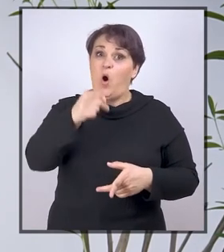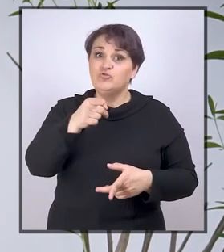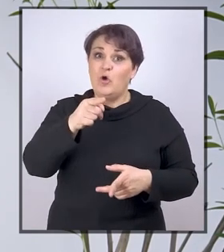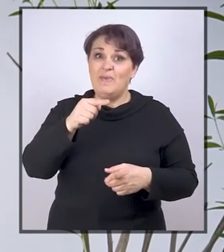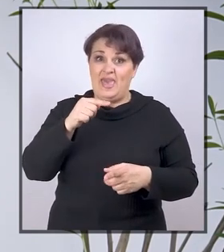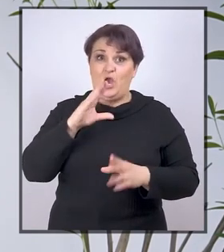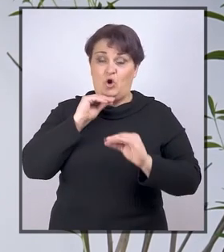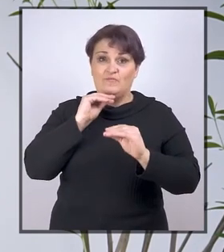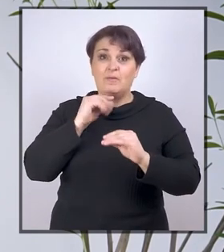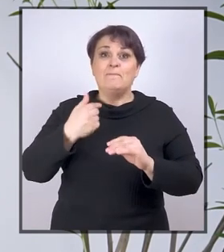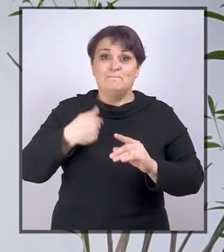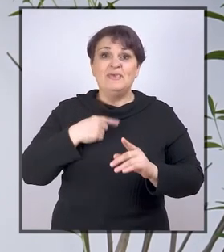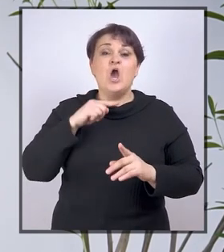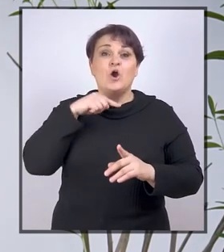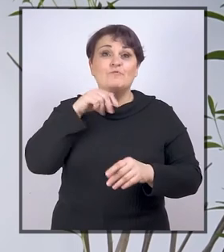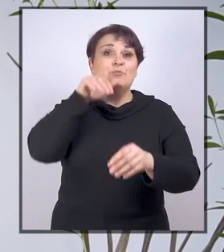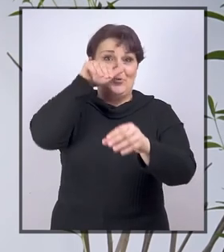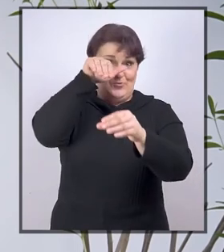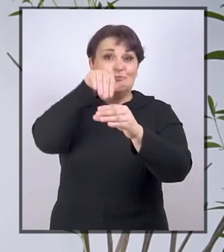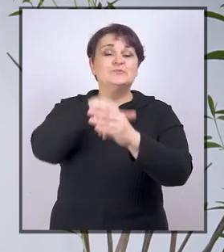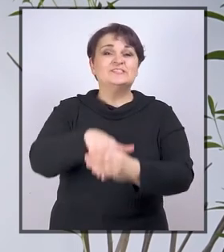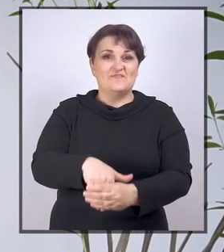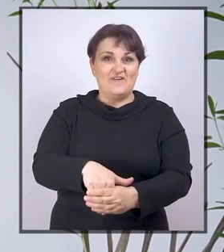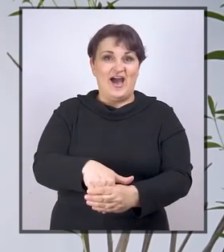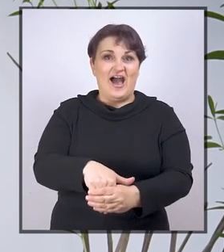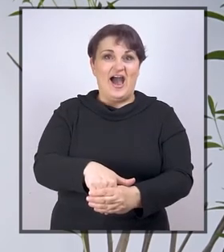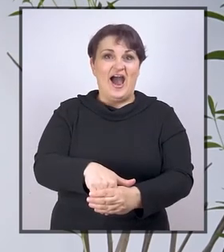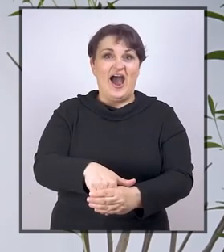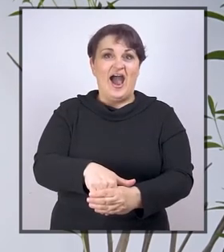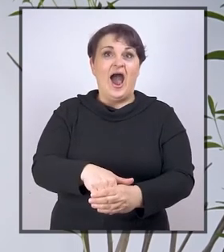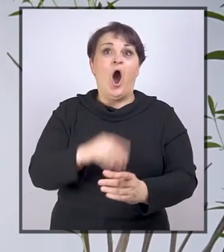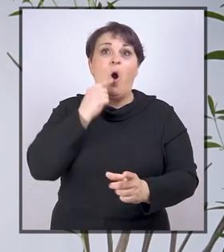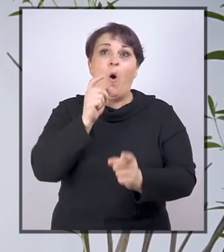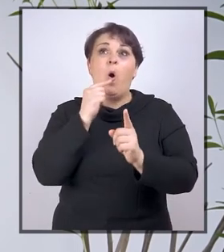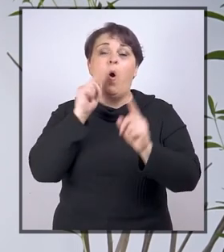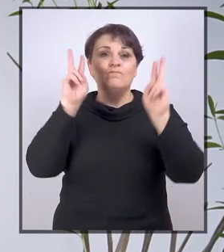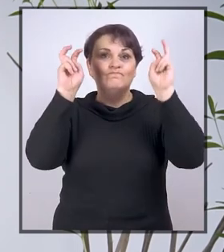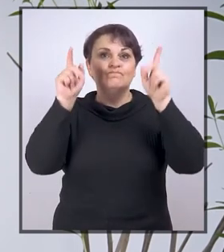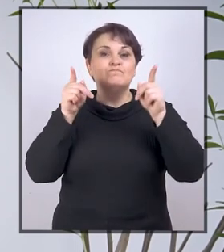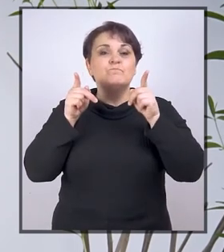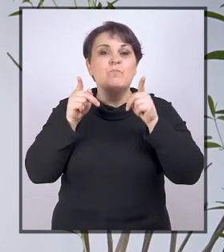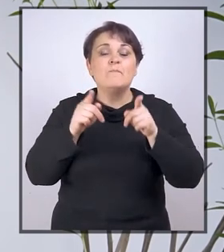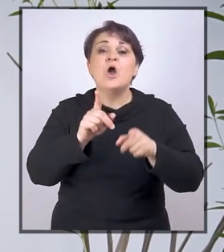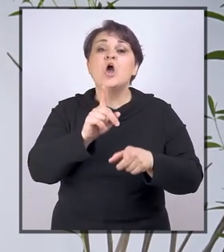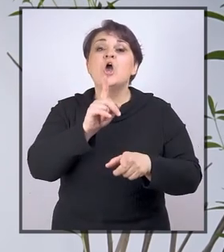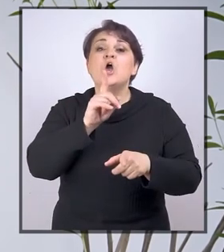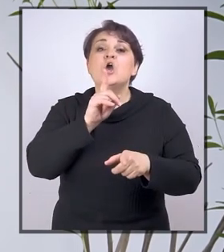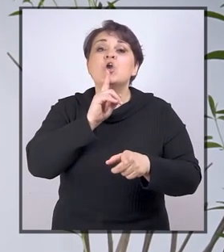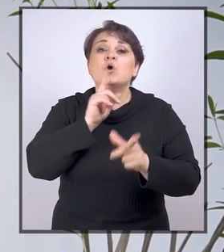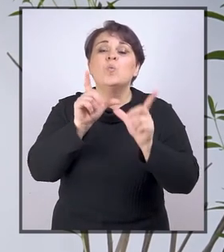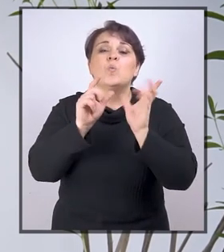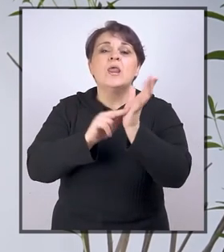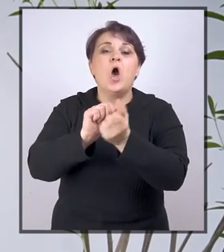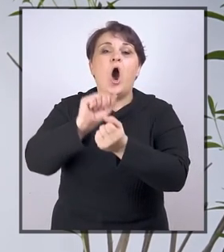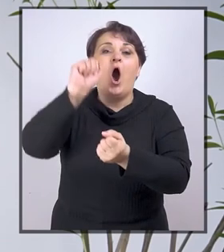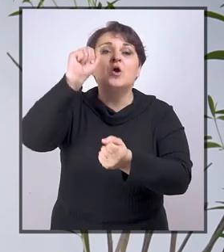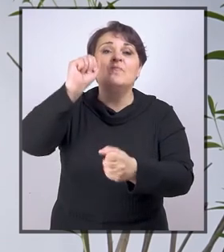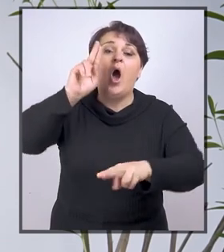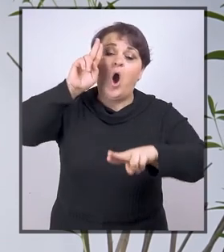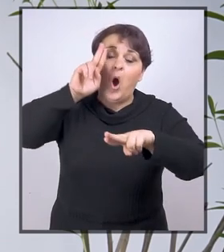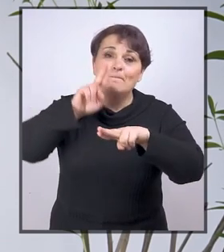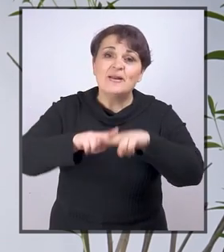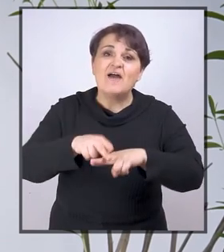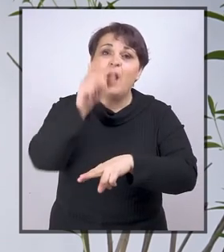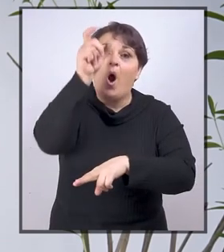Kad o tome govorimo, govorimo u stvari o pojmu koji